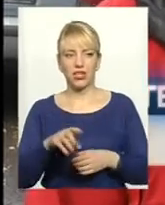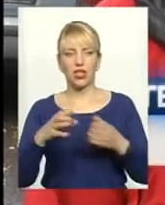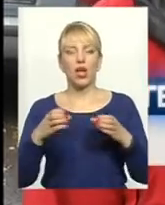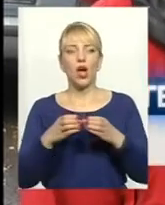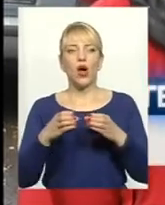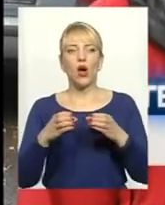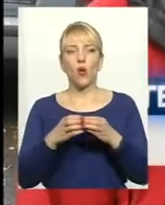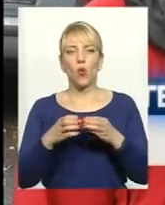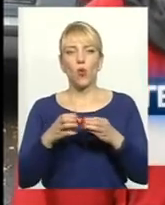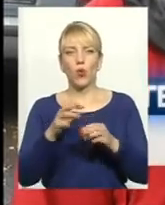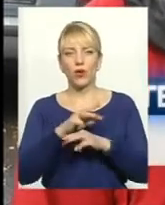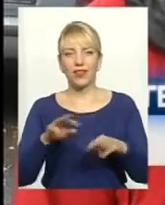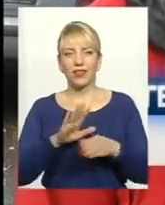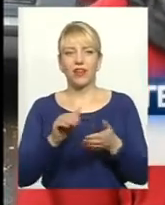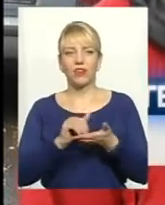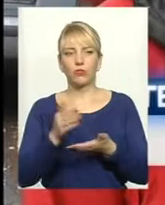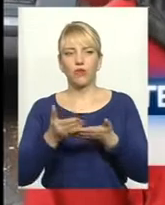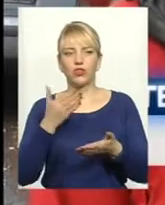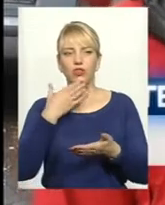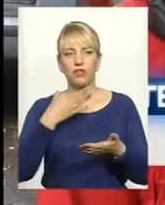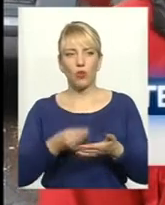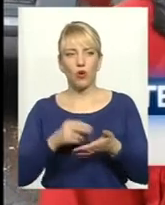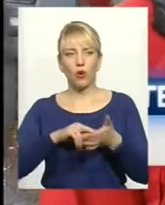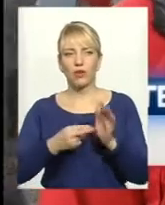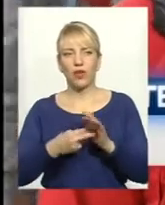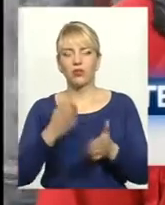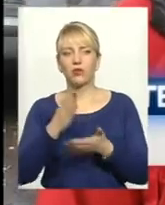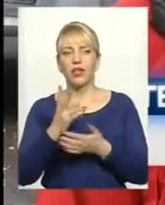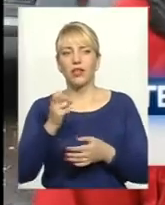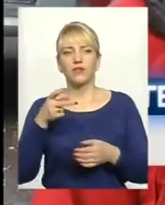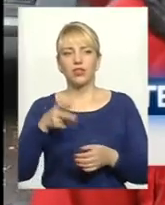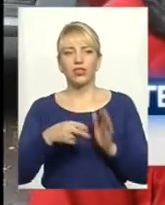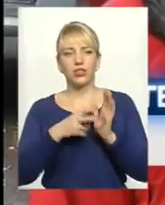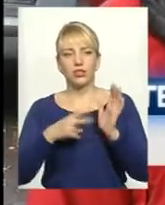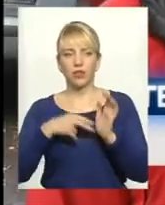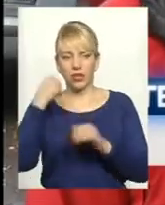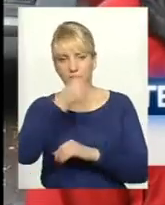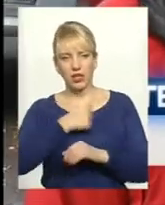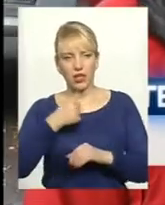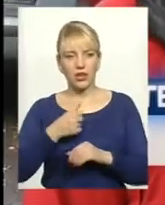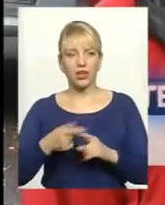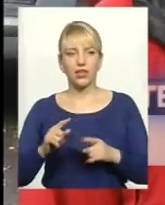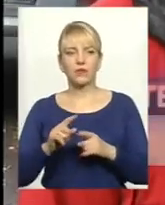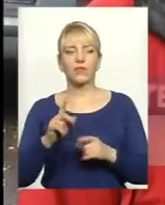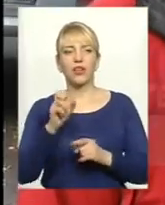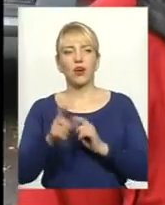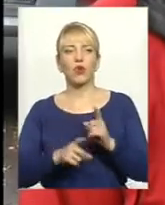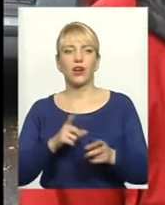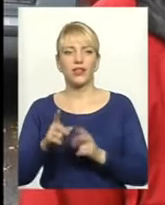відмовиться від свого пріоритетного плану на 2017 рік реалізація землі